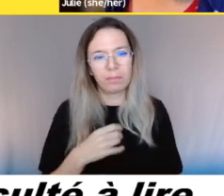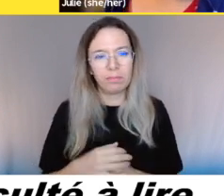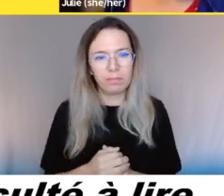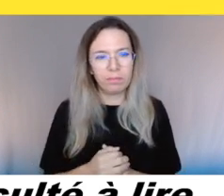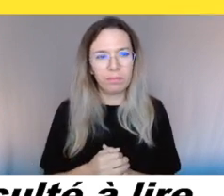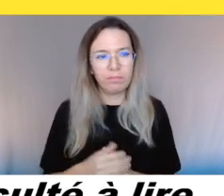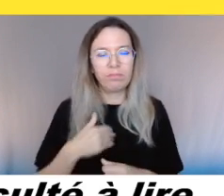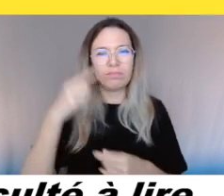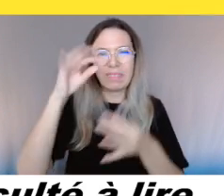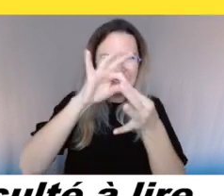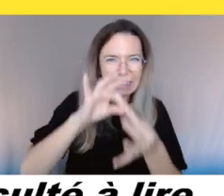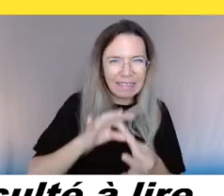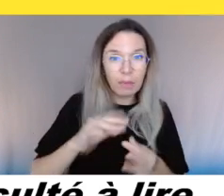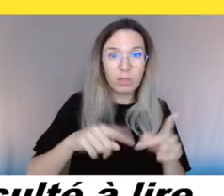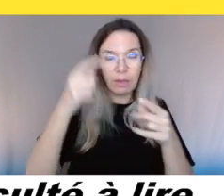Donc...